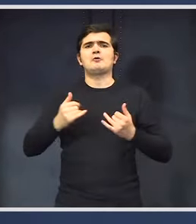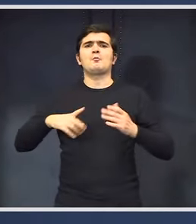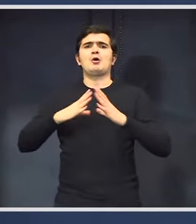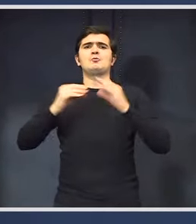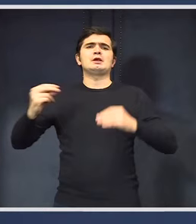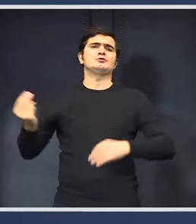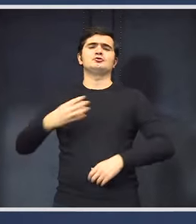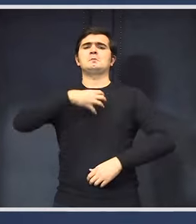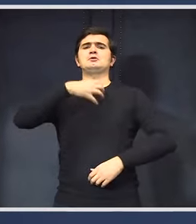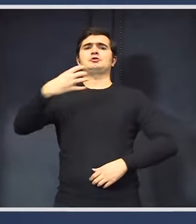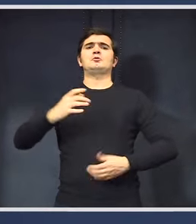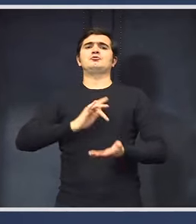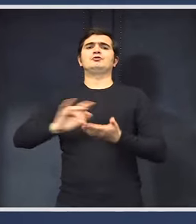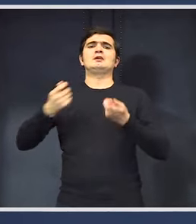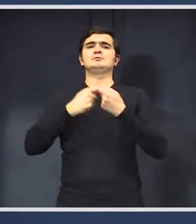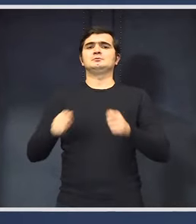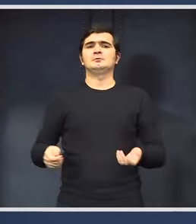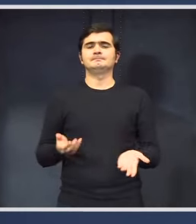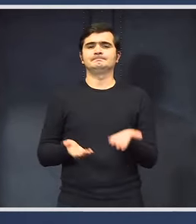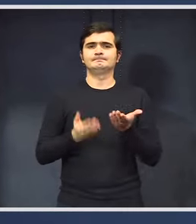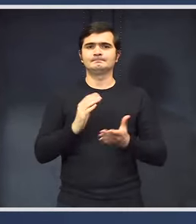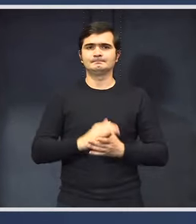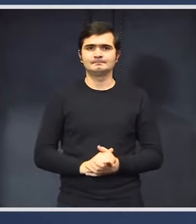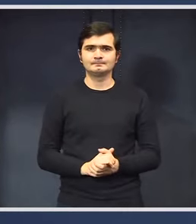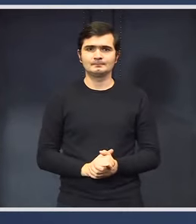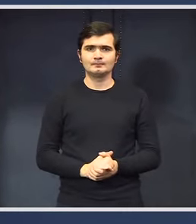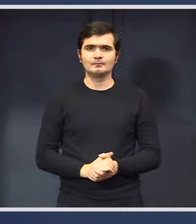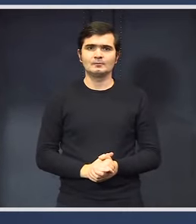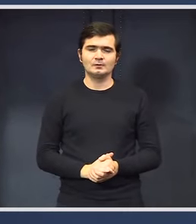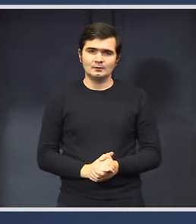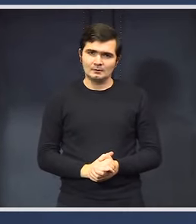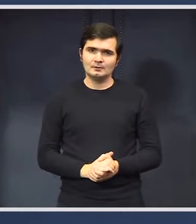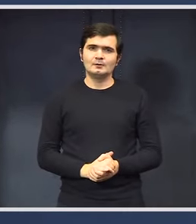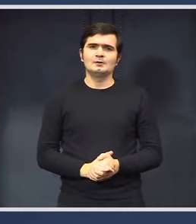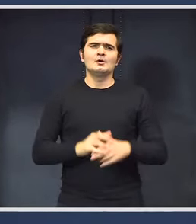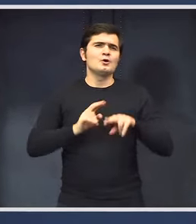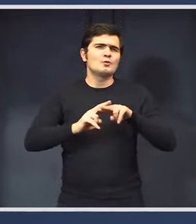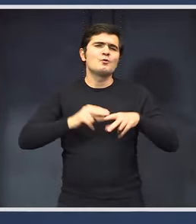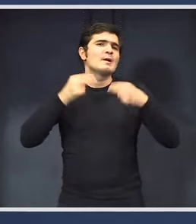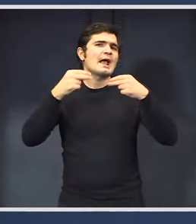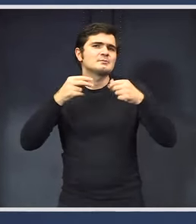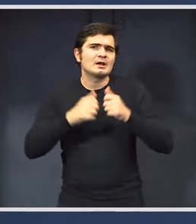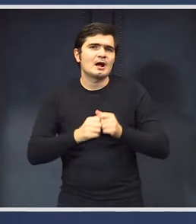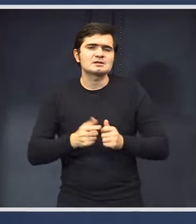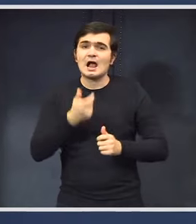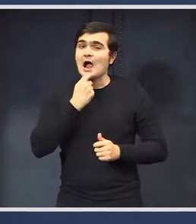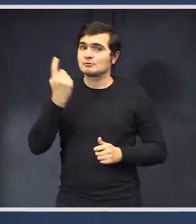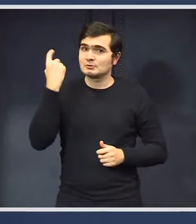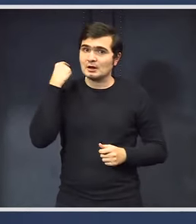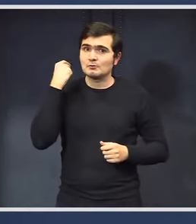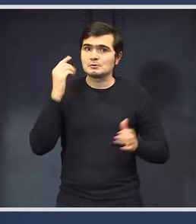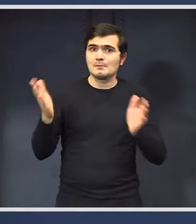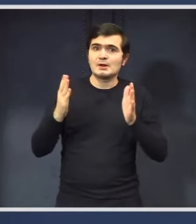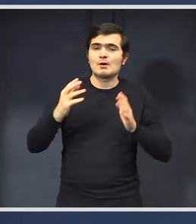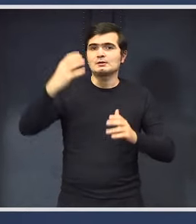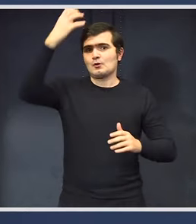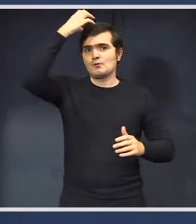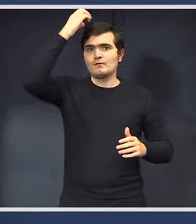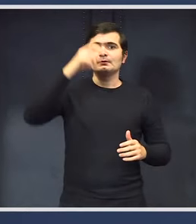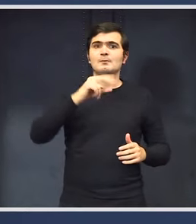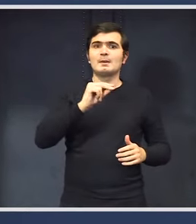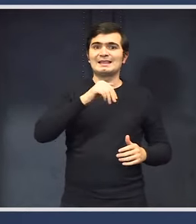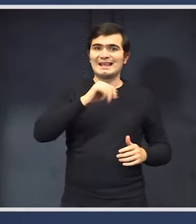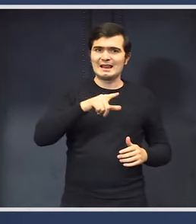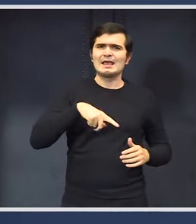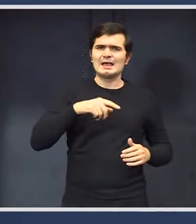deși nu suntem cei mai bogați. Bărțuie. Marina Ceacă, România TV. Cum explicați faptul că anul trecut în timpul guvernării liberale și în